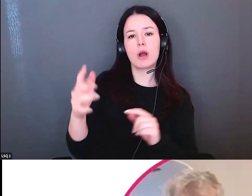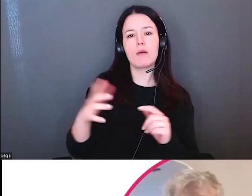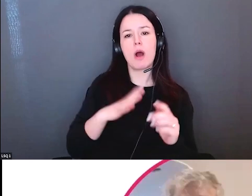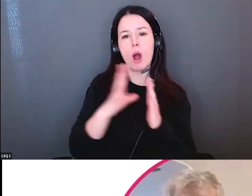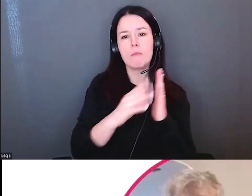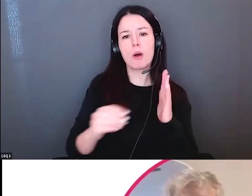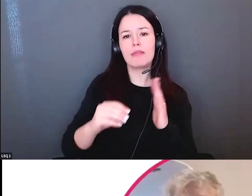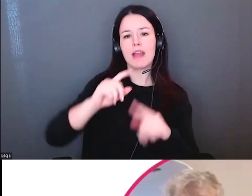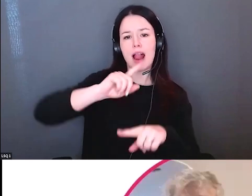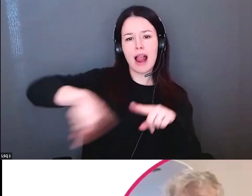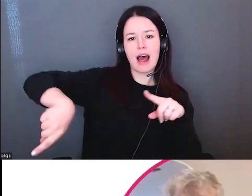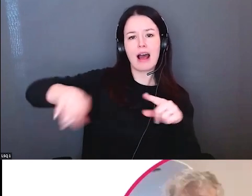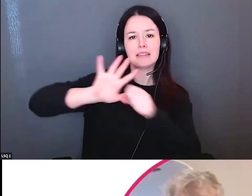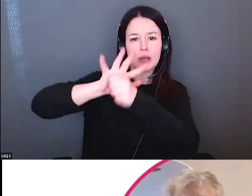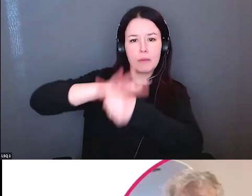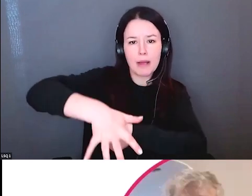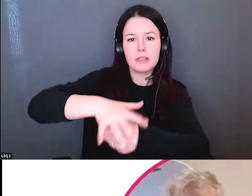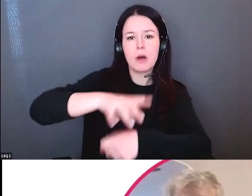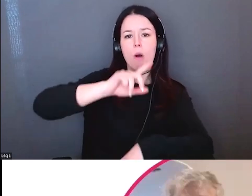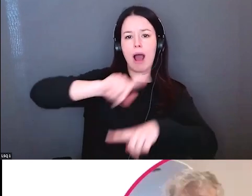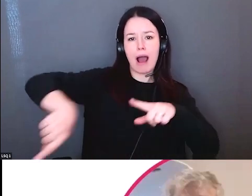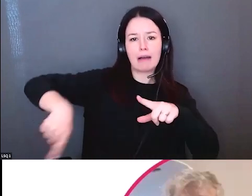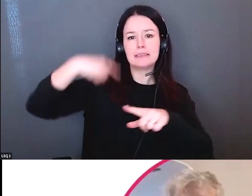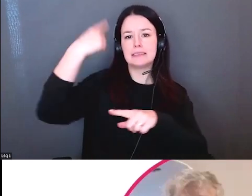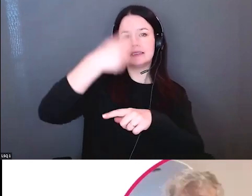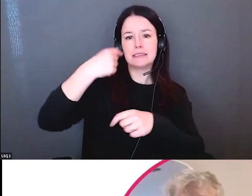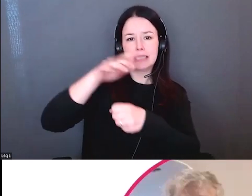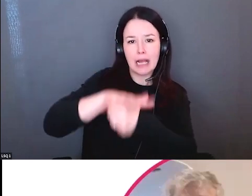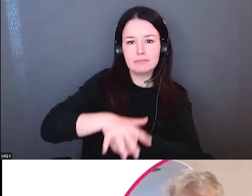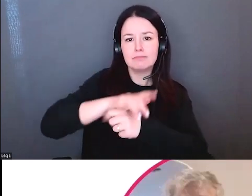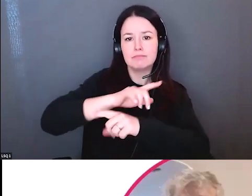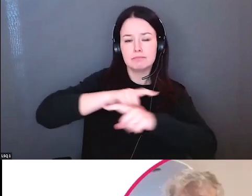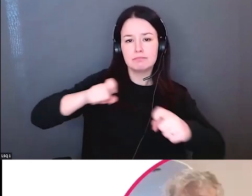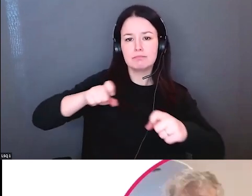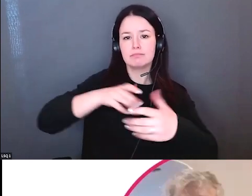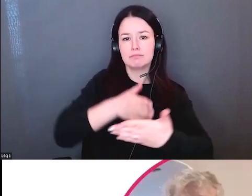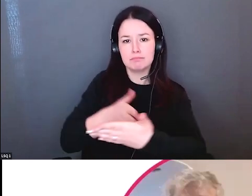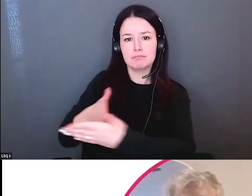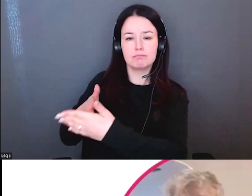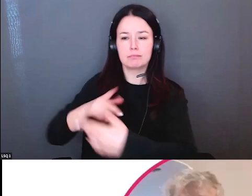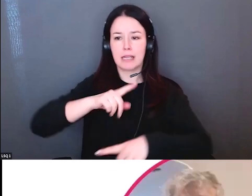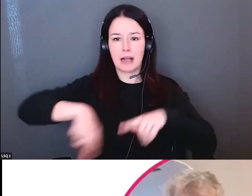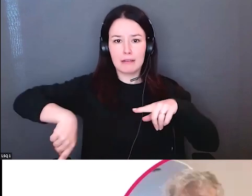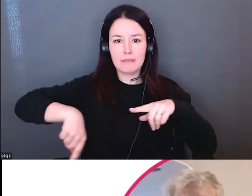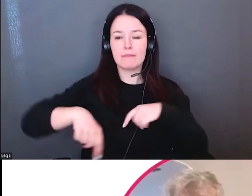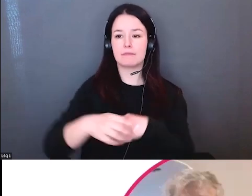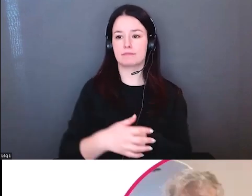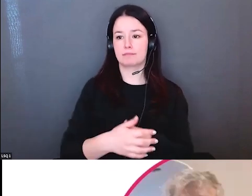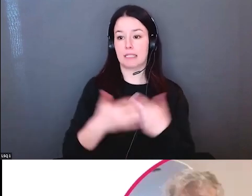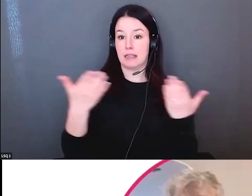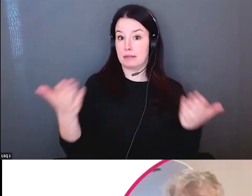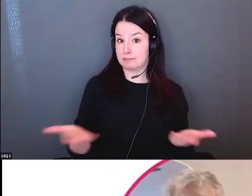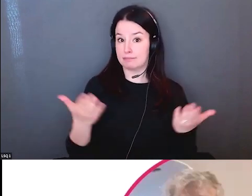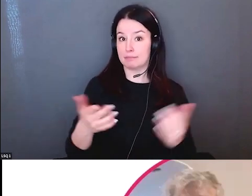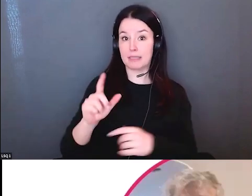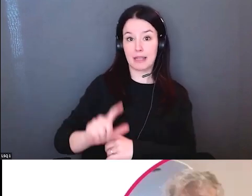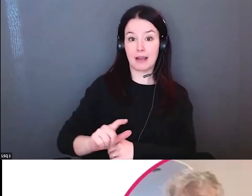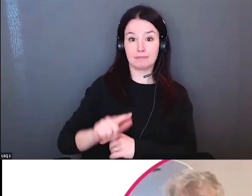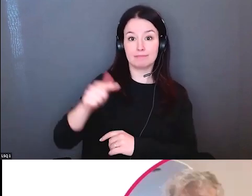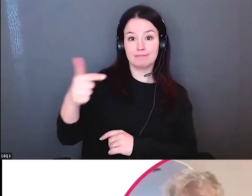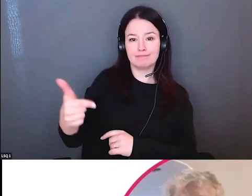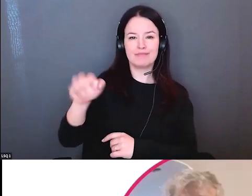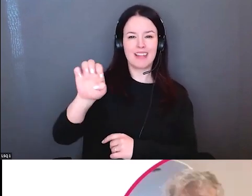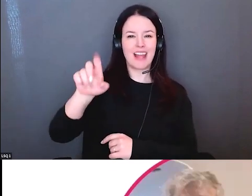Maintenant, je vais présenter nos orateurs pour aujourd'hui. Dr Ed Connor